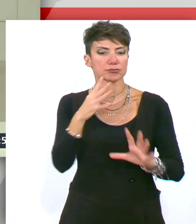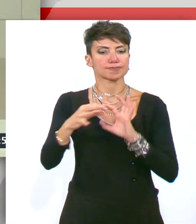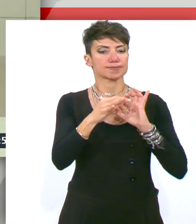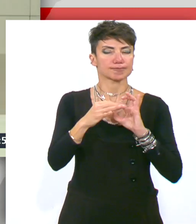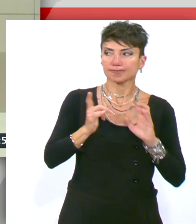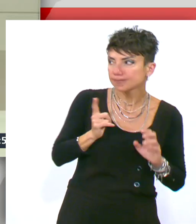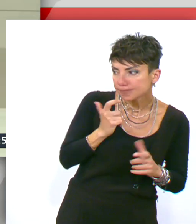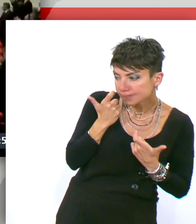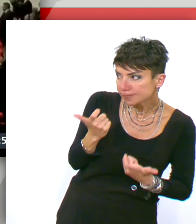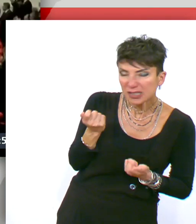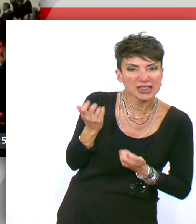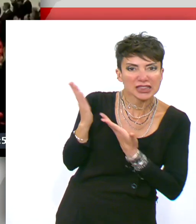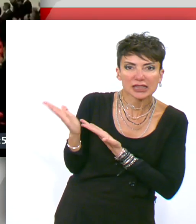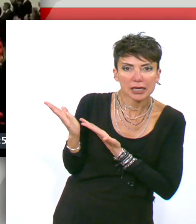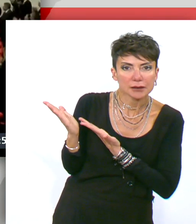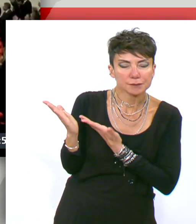που έρχεται.